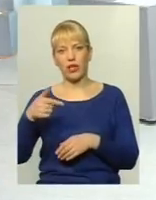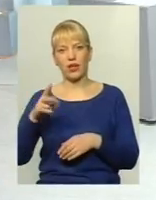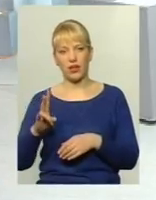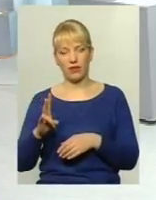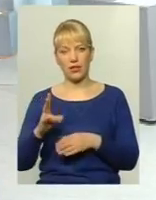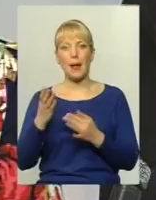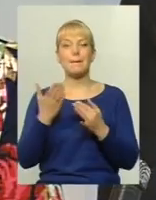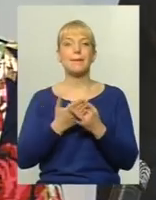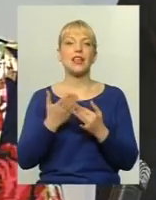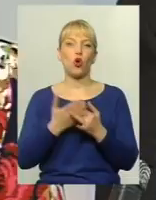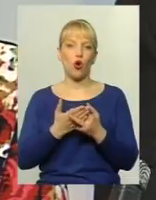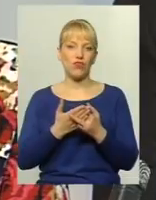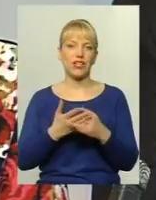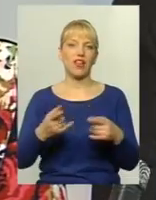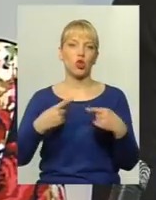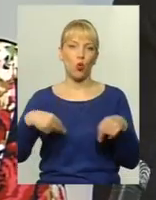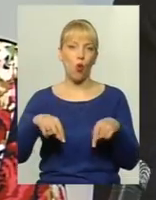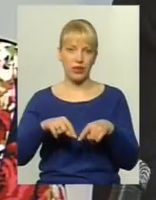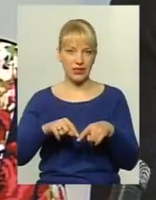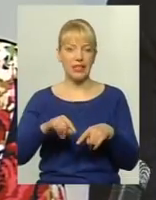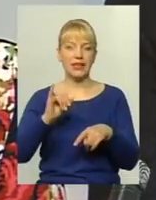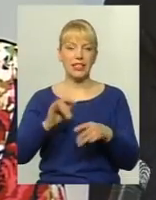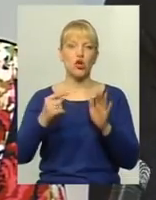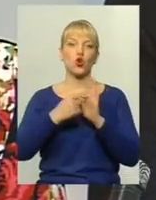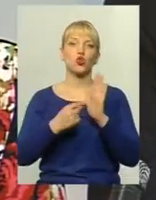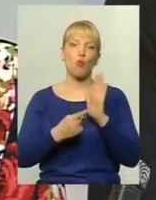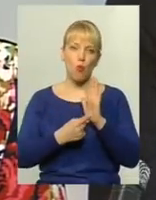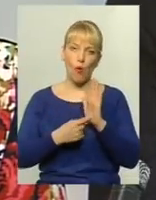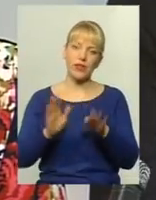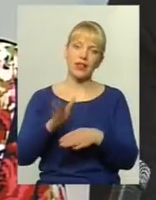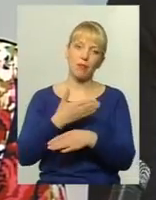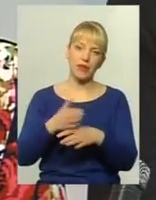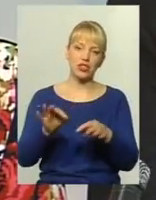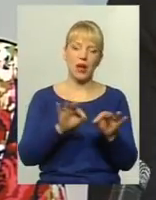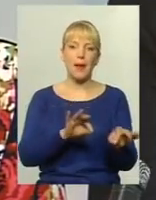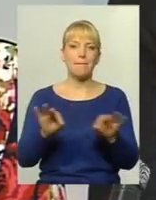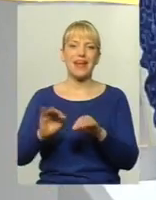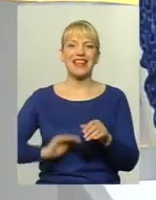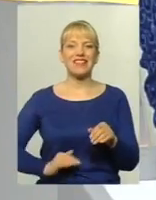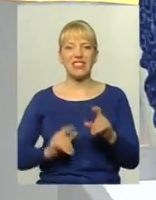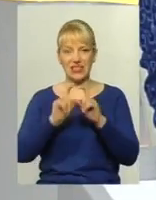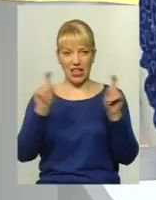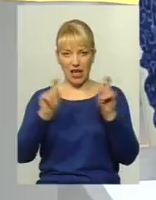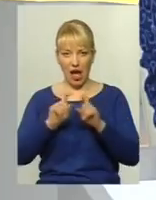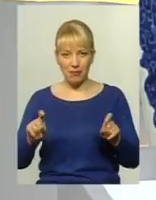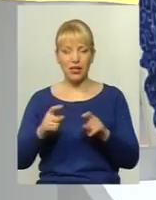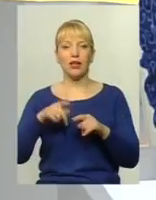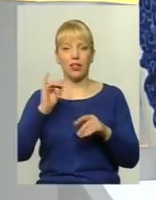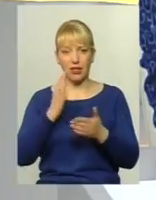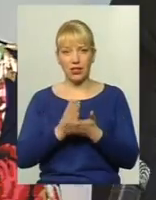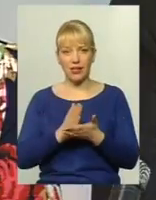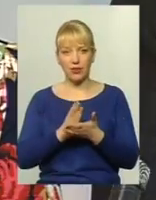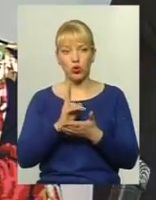пільгових категорій. І розподіл між перевізниками, в тому числі і електротранс, які здійснюють автобусні